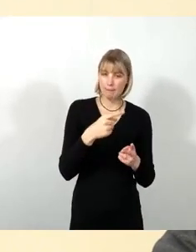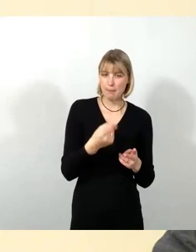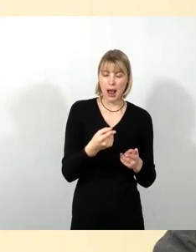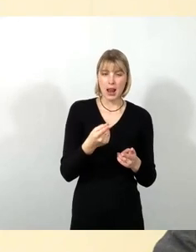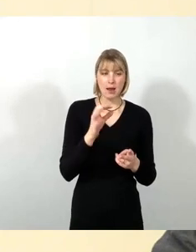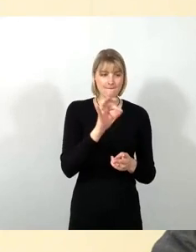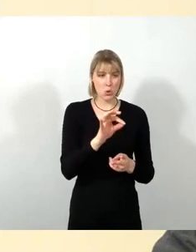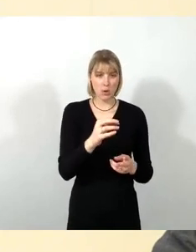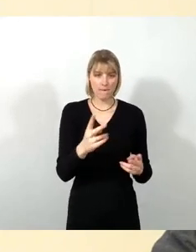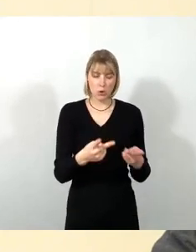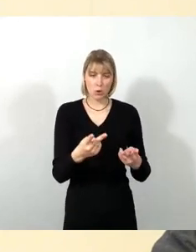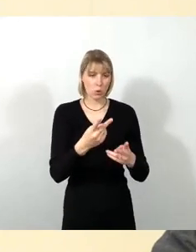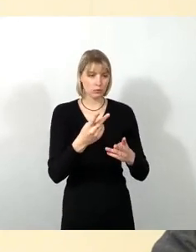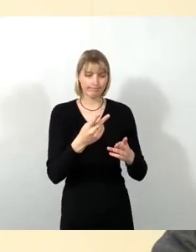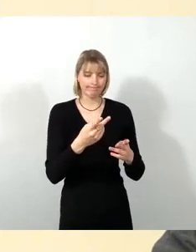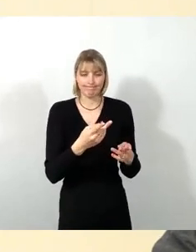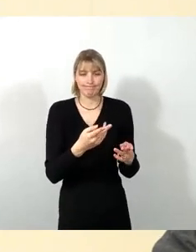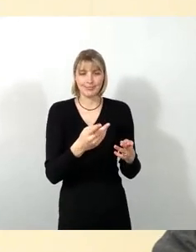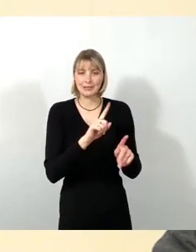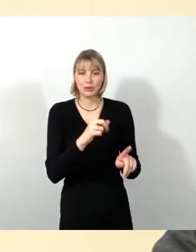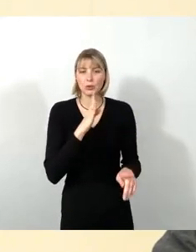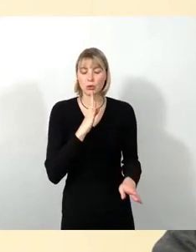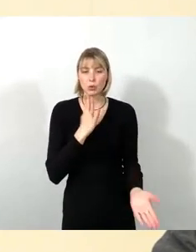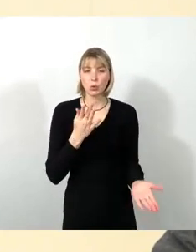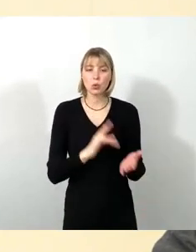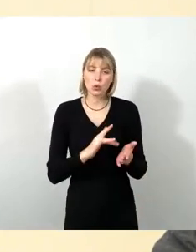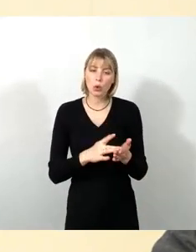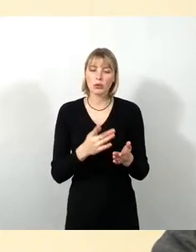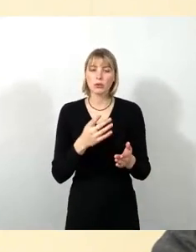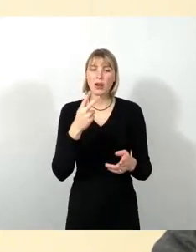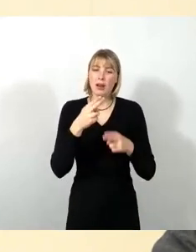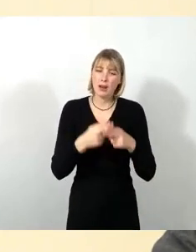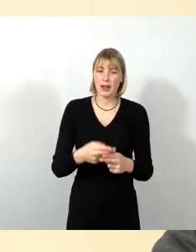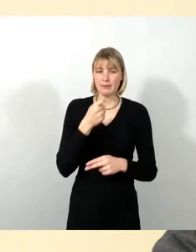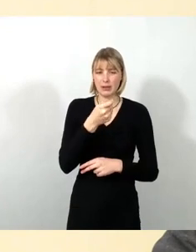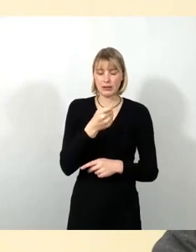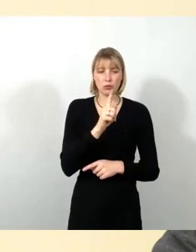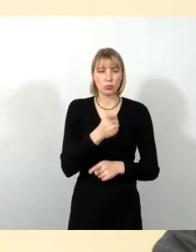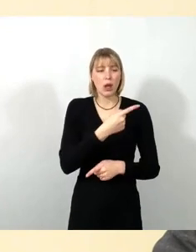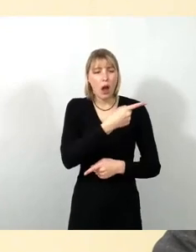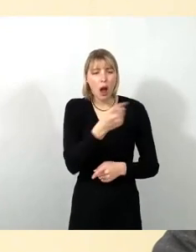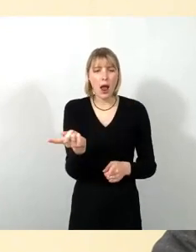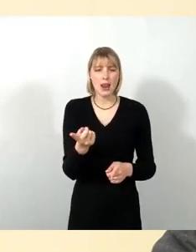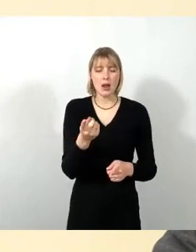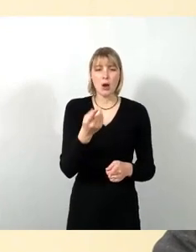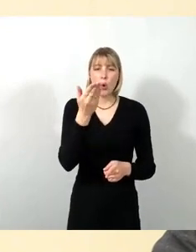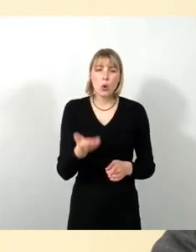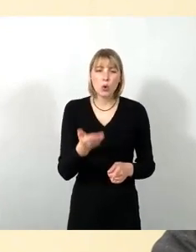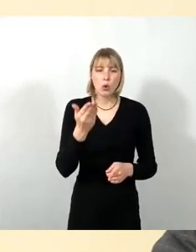Warum? Weil die ja mit Blick auf die Rentenversicherung alle gezwungen sind, ihre Honorallehrkräfte dauerhaft